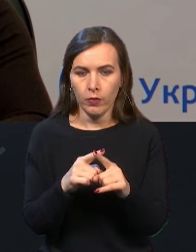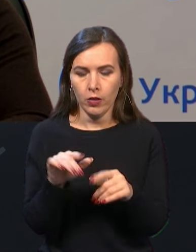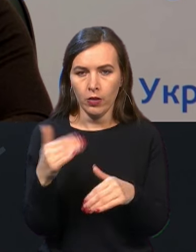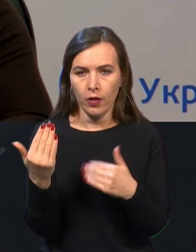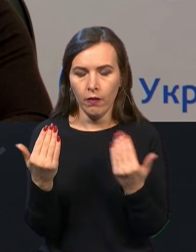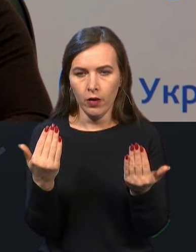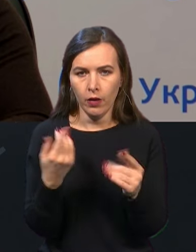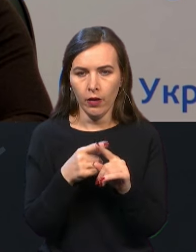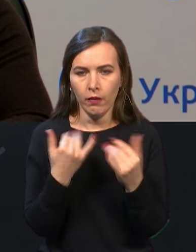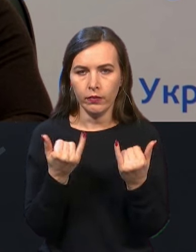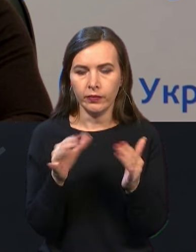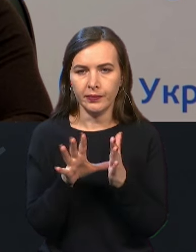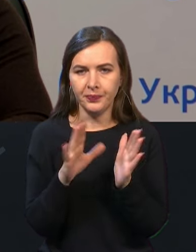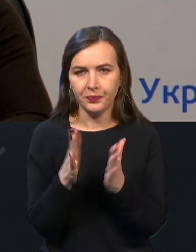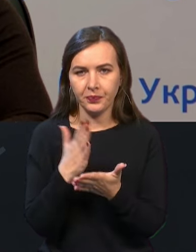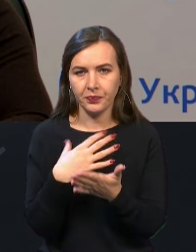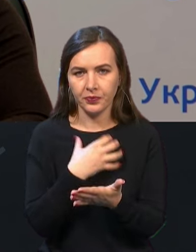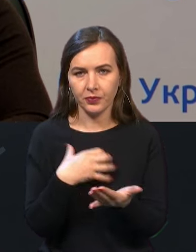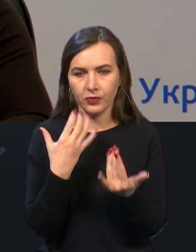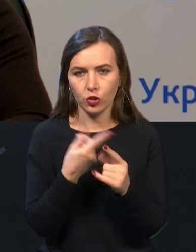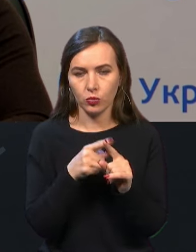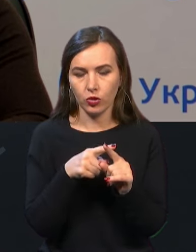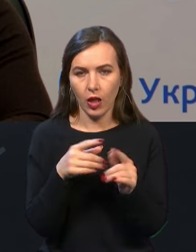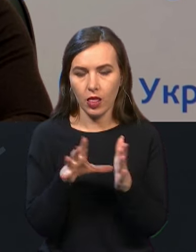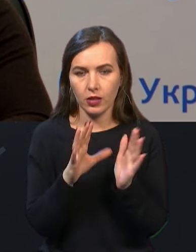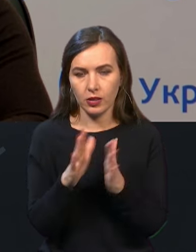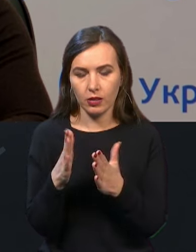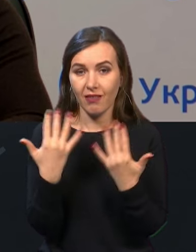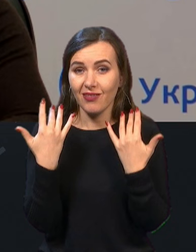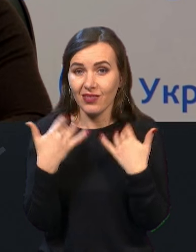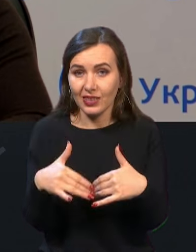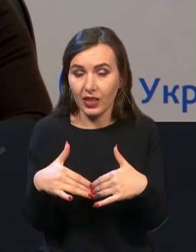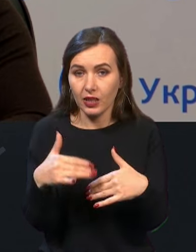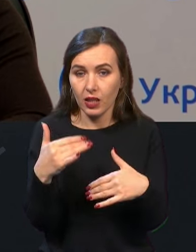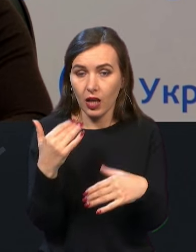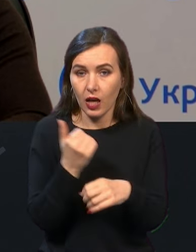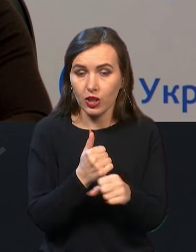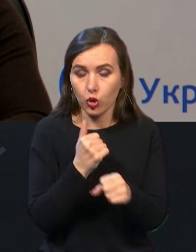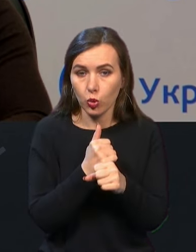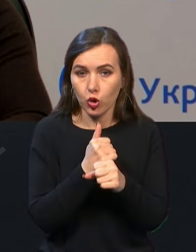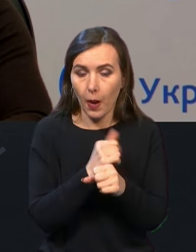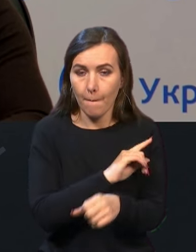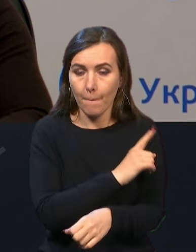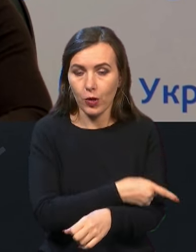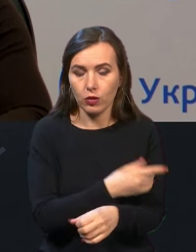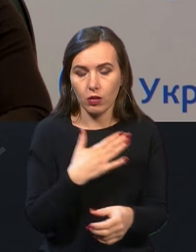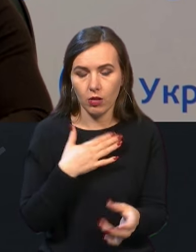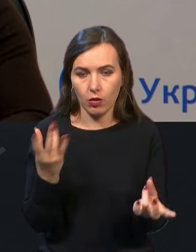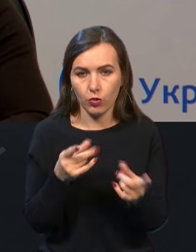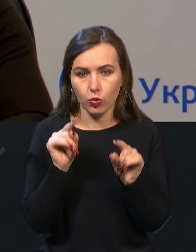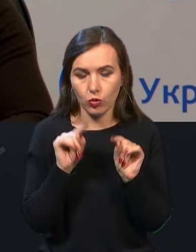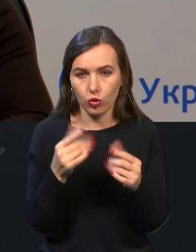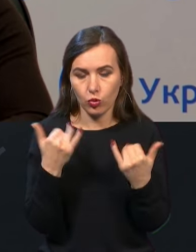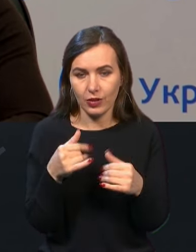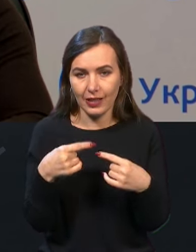енергосистеми є важливо, бо для енергосистеми втратила регулюючі потужності, і нам потрібно буде вже тут знаходити